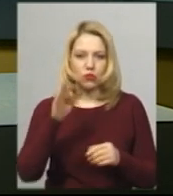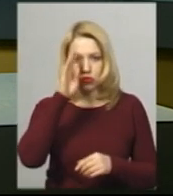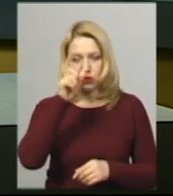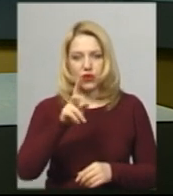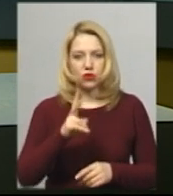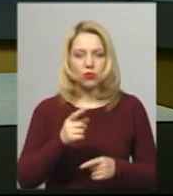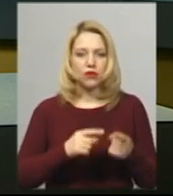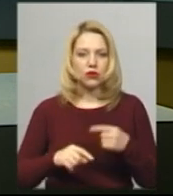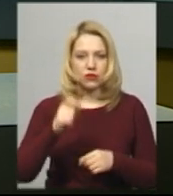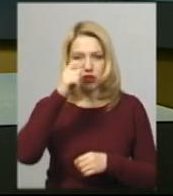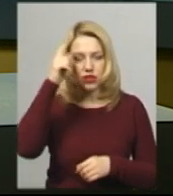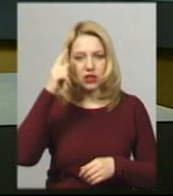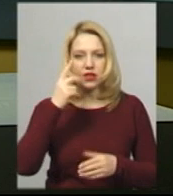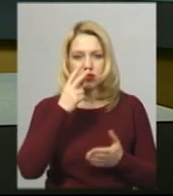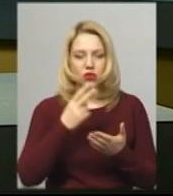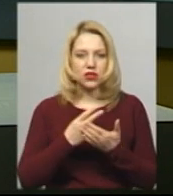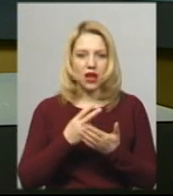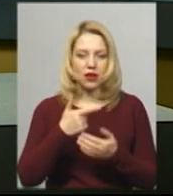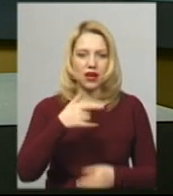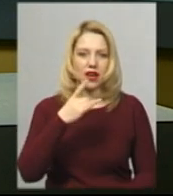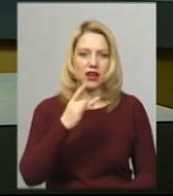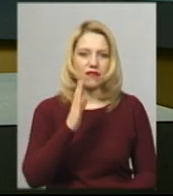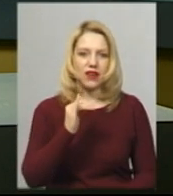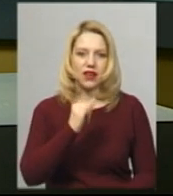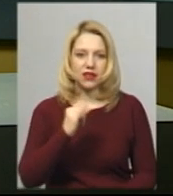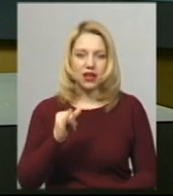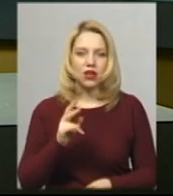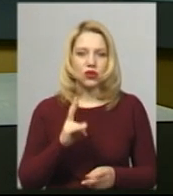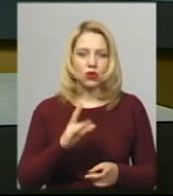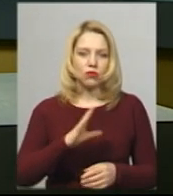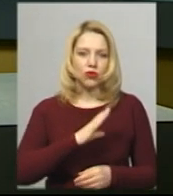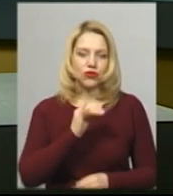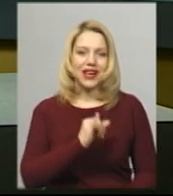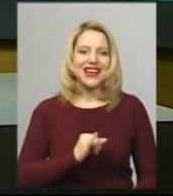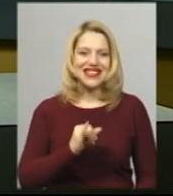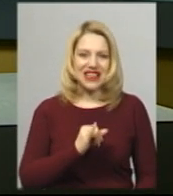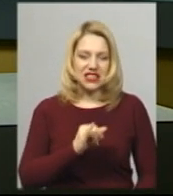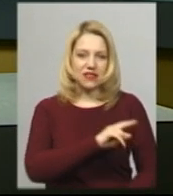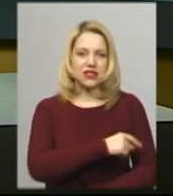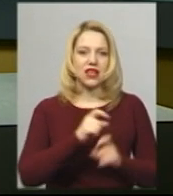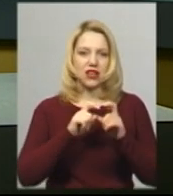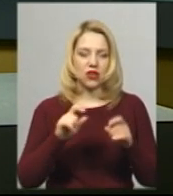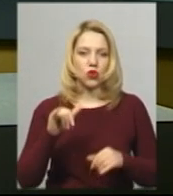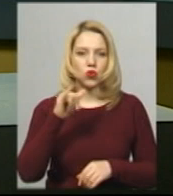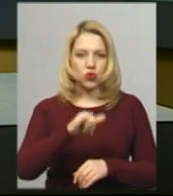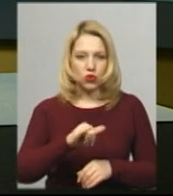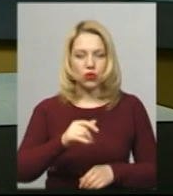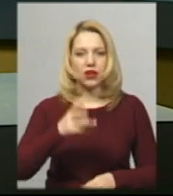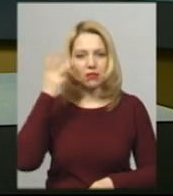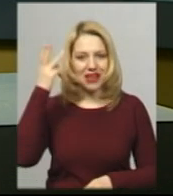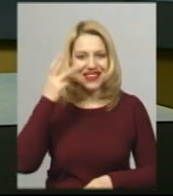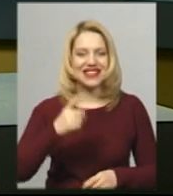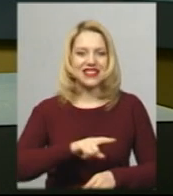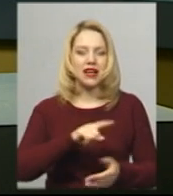повернувся з Чехії з ознаками ГРВІ та перебував спочатку в Ізлас, Ізяславській лікарні, то в нього медики Хмельницької міської